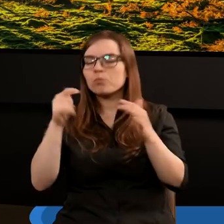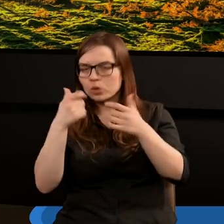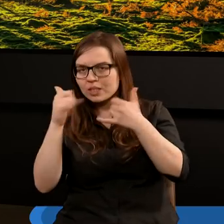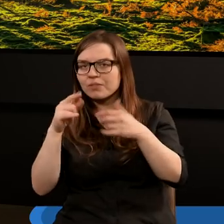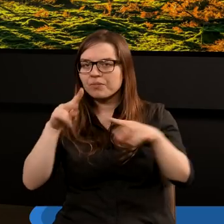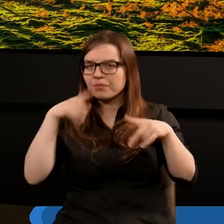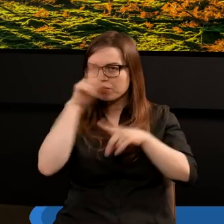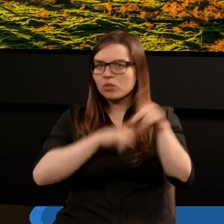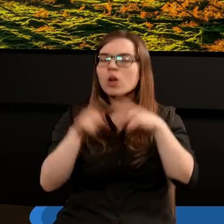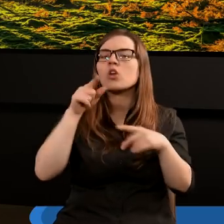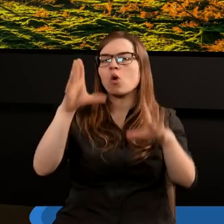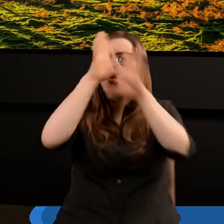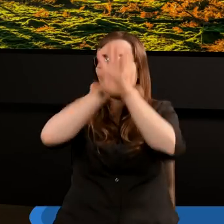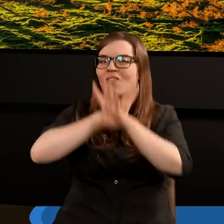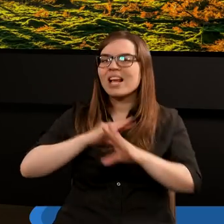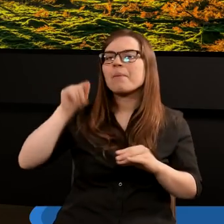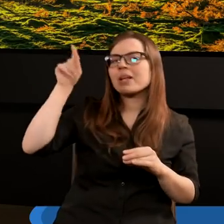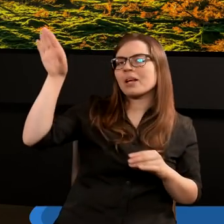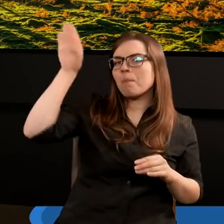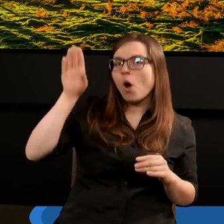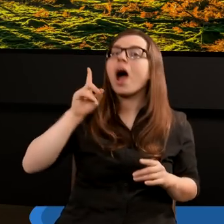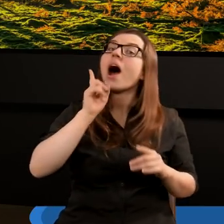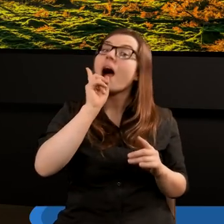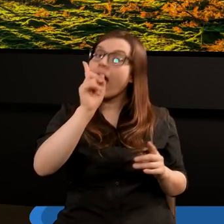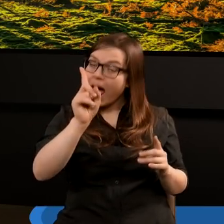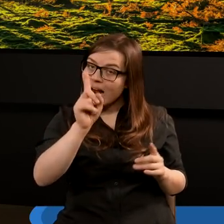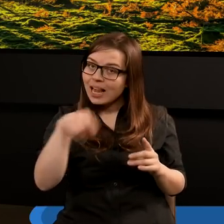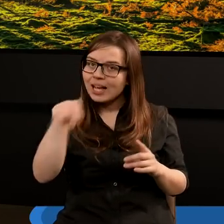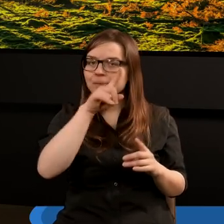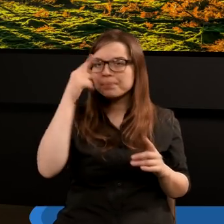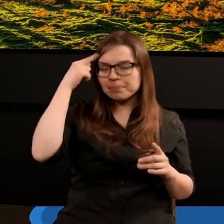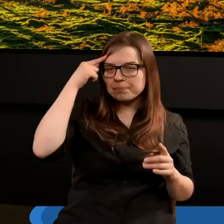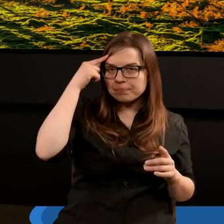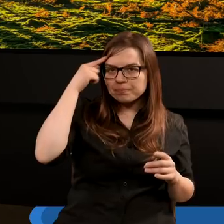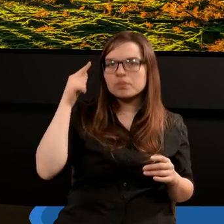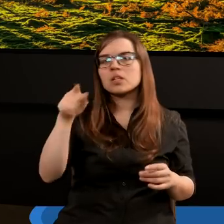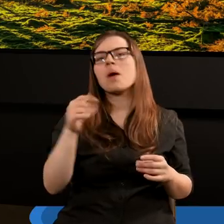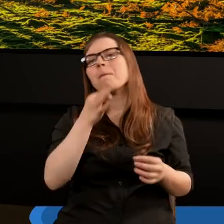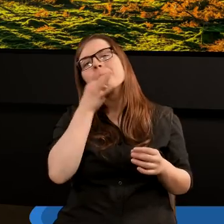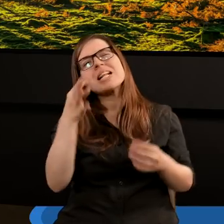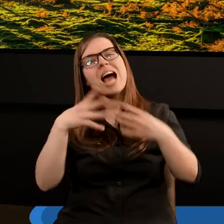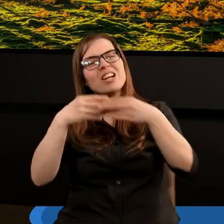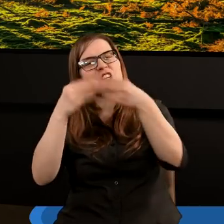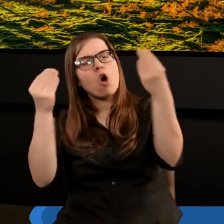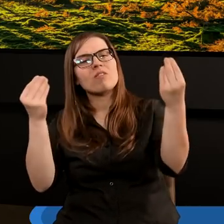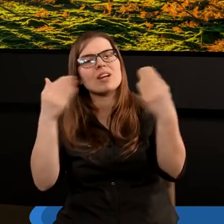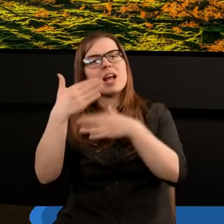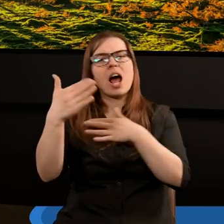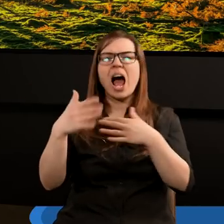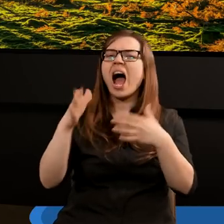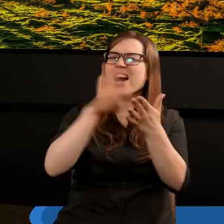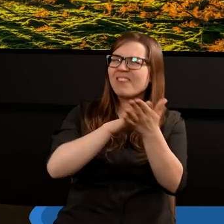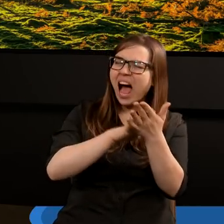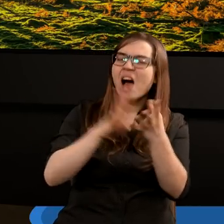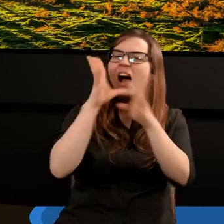wspomniał, to jest uwielbienie Pana Boga. Ale, moi drodzy, takie pytanie rodzi się mówiąc o